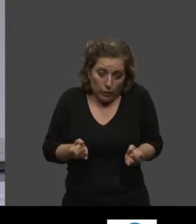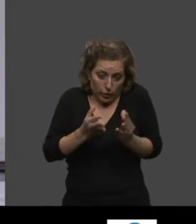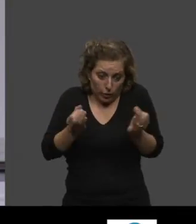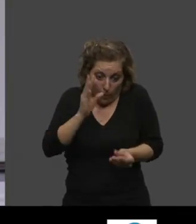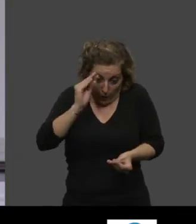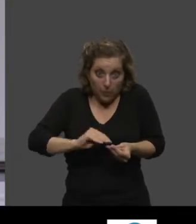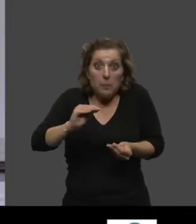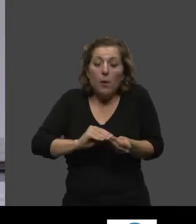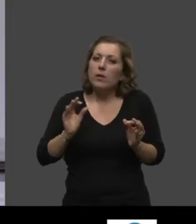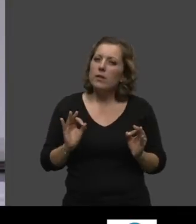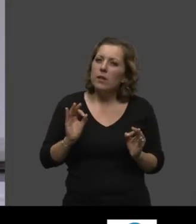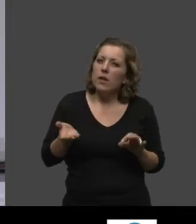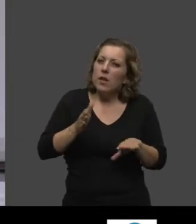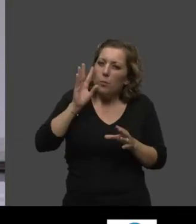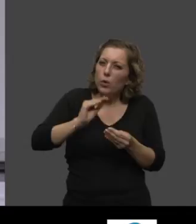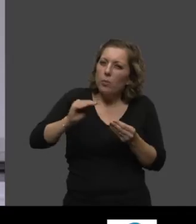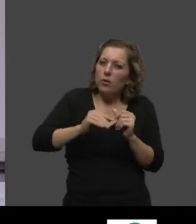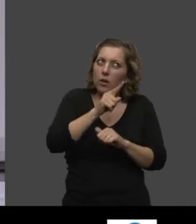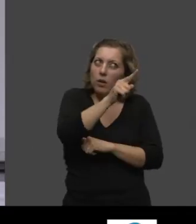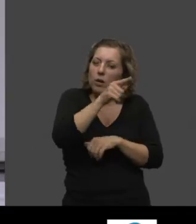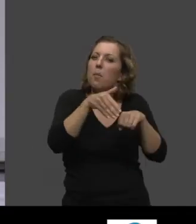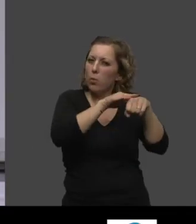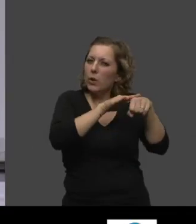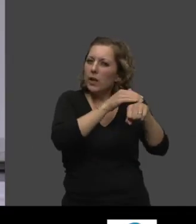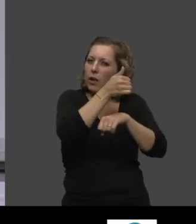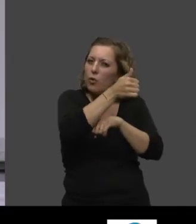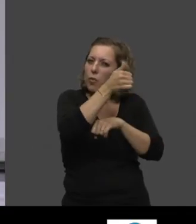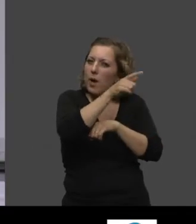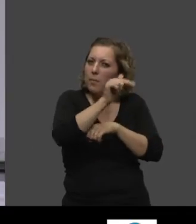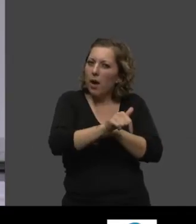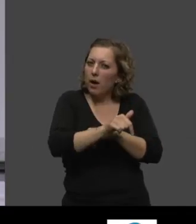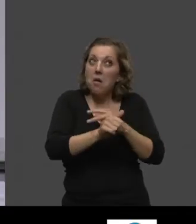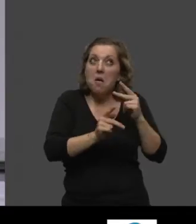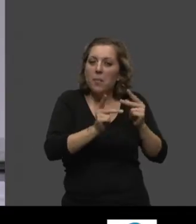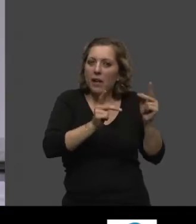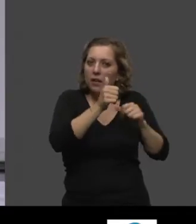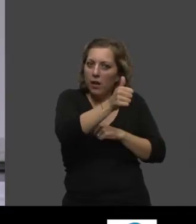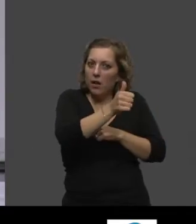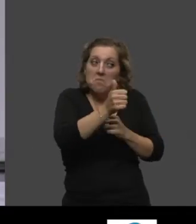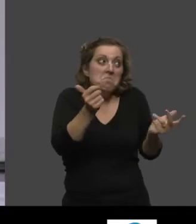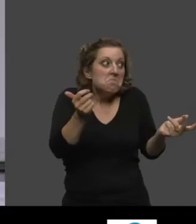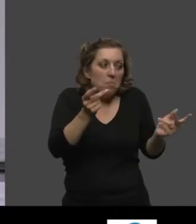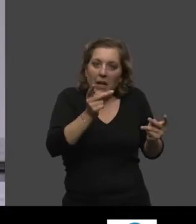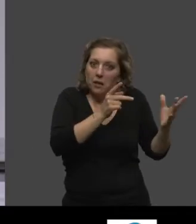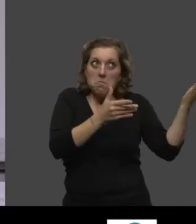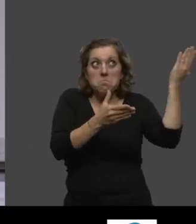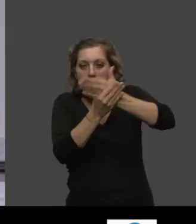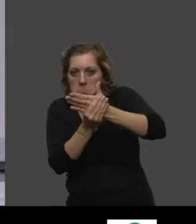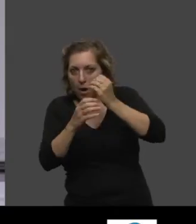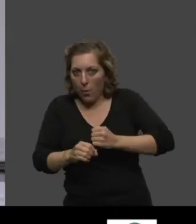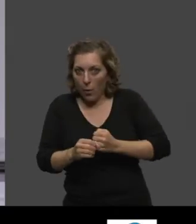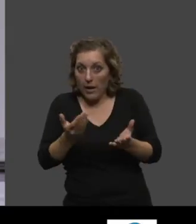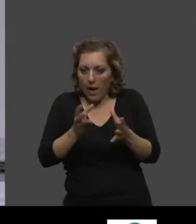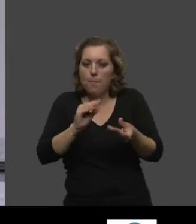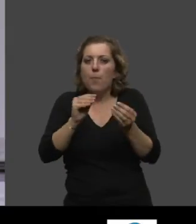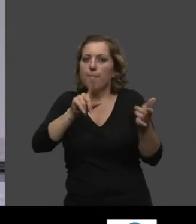pose la question et je me demande si le politique est à ce point, ou serait à ce point raisonnable pour essayer de prendre le